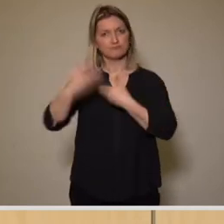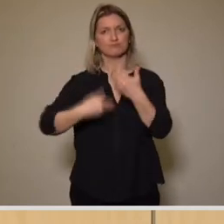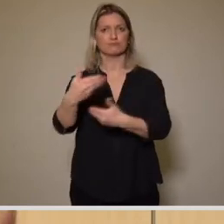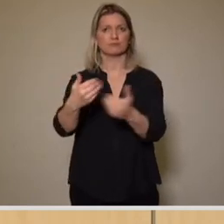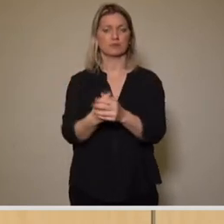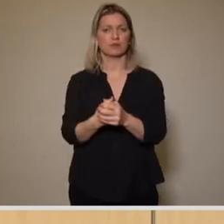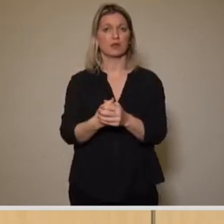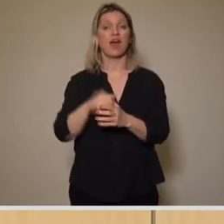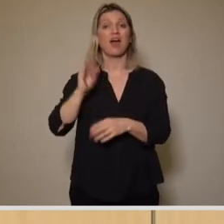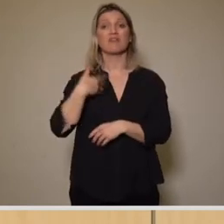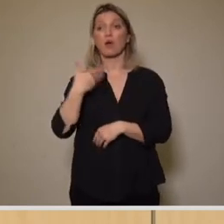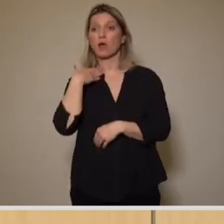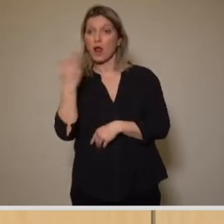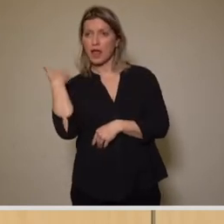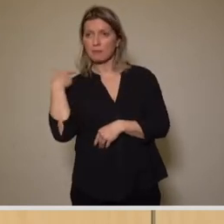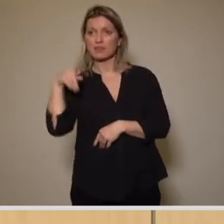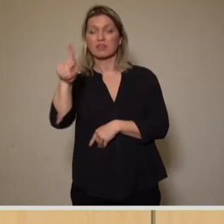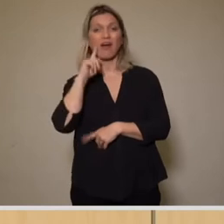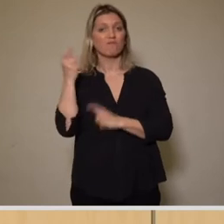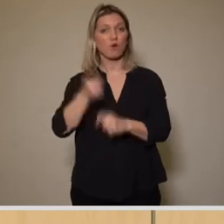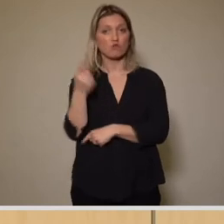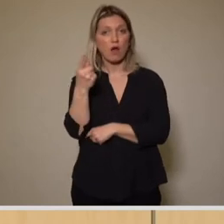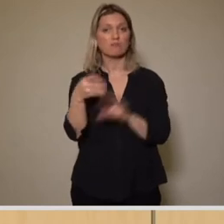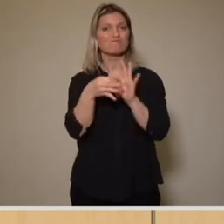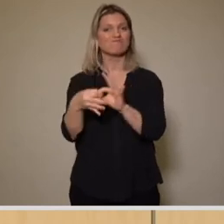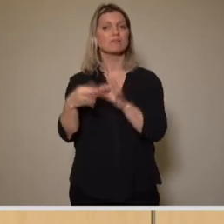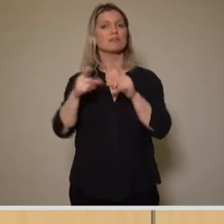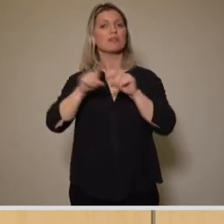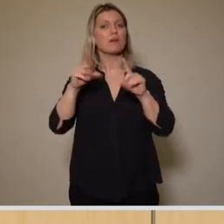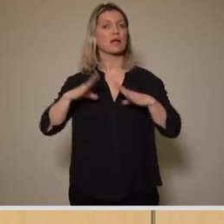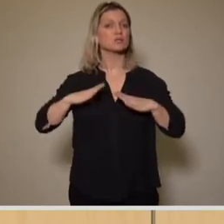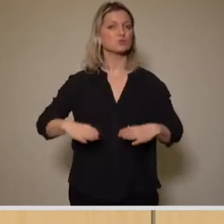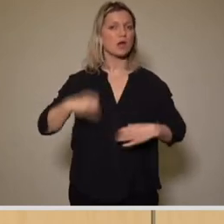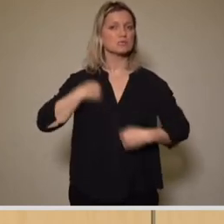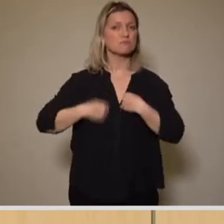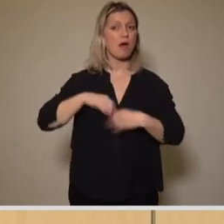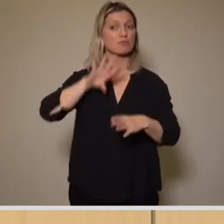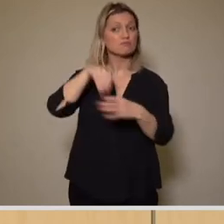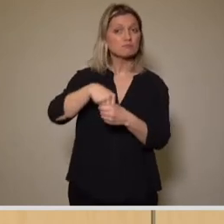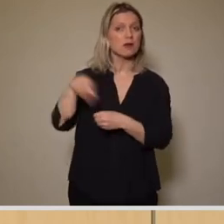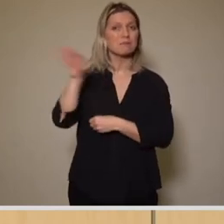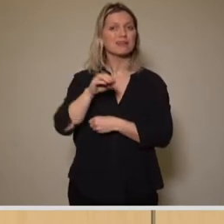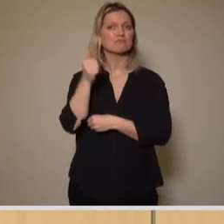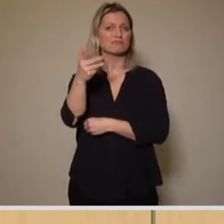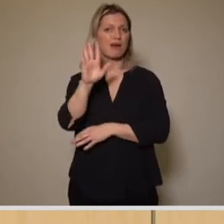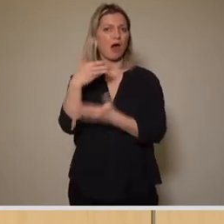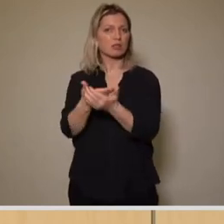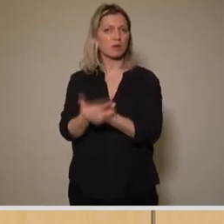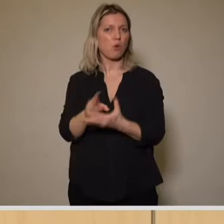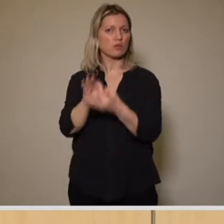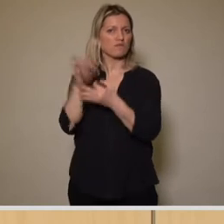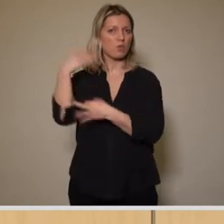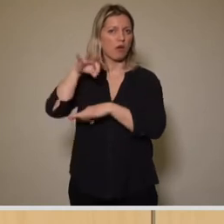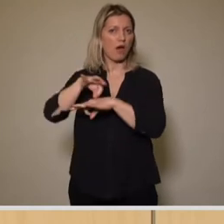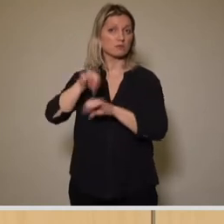Vorschlag, den Frau Geiler gerade nochmal beschrieben hat, zum Thema Gesundheitsbad, Verknüpfung mit ärztlichen Angeboten. Wir haben den